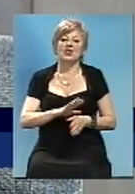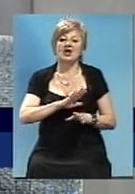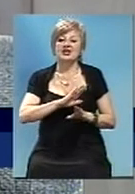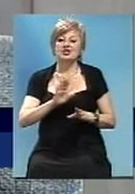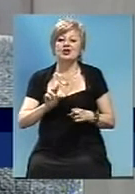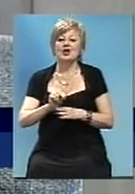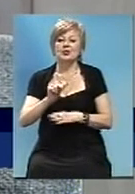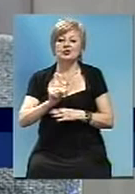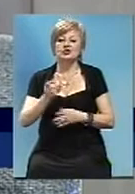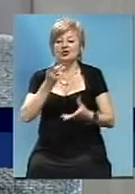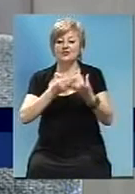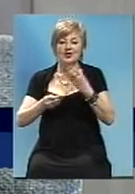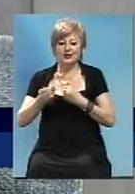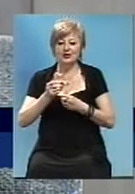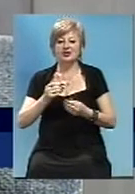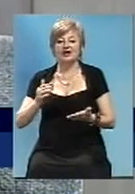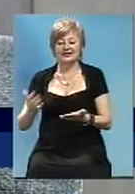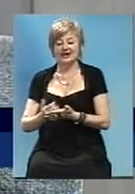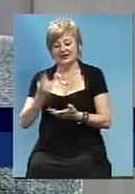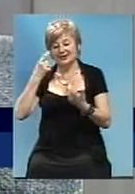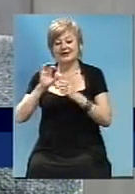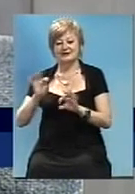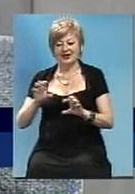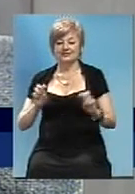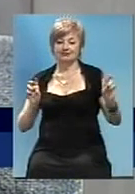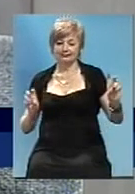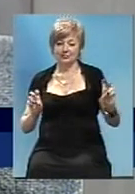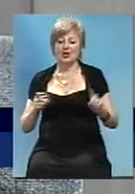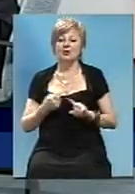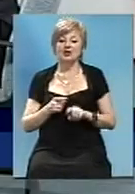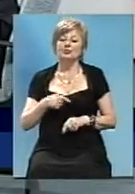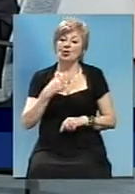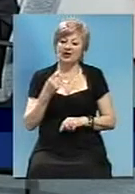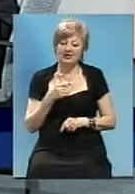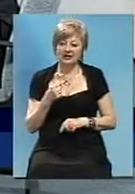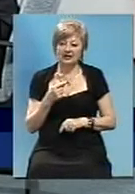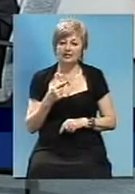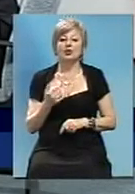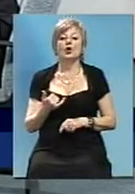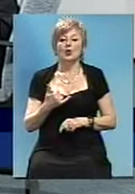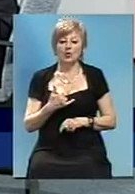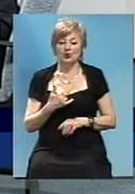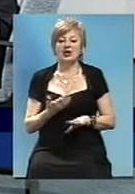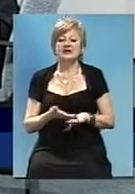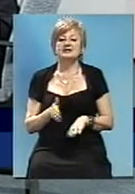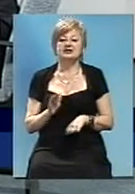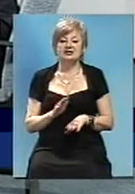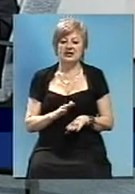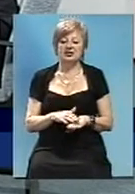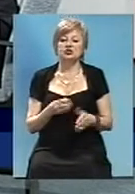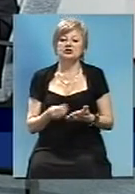волшебника, найдете сказочника. Так, я і кажу, що у нас достатньо тяжеле фінансове